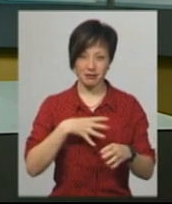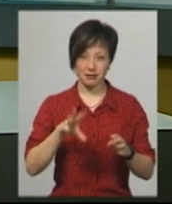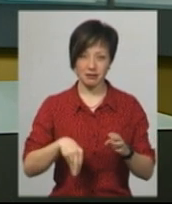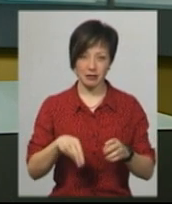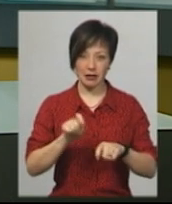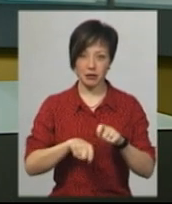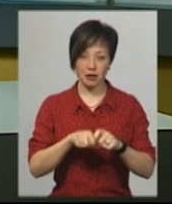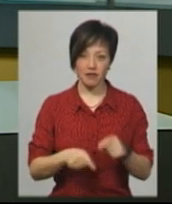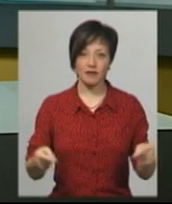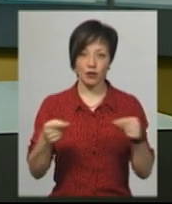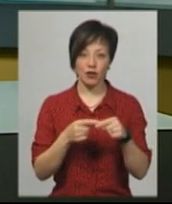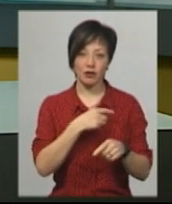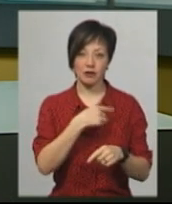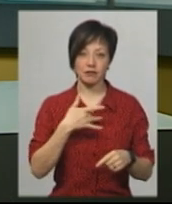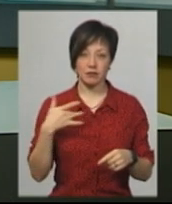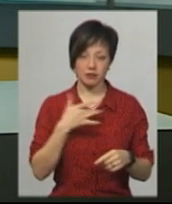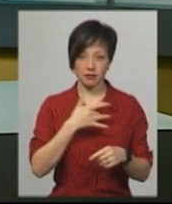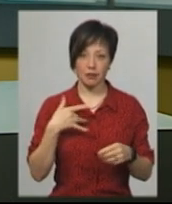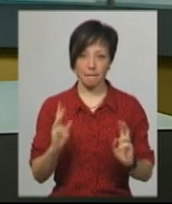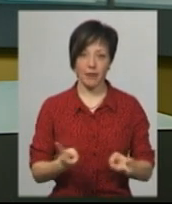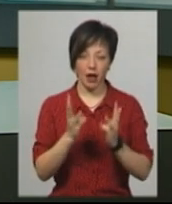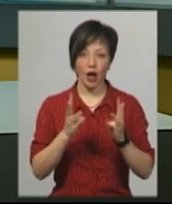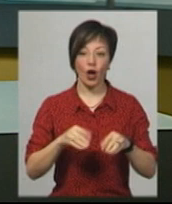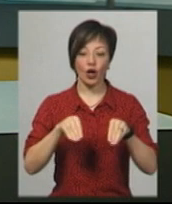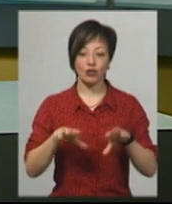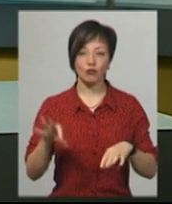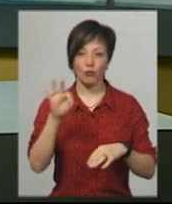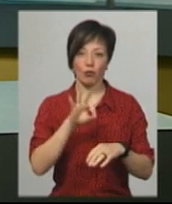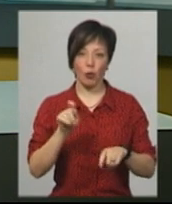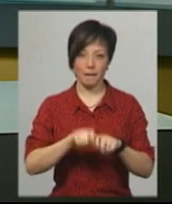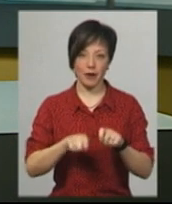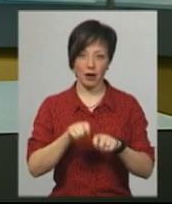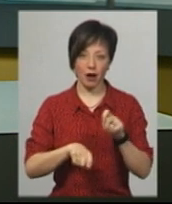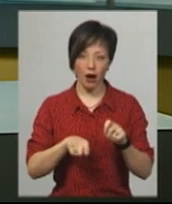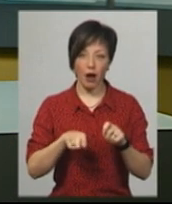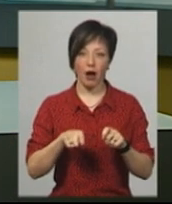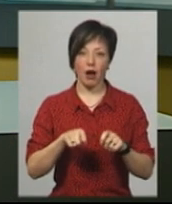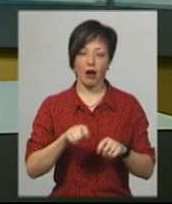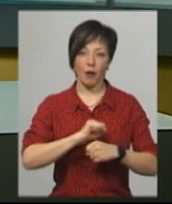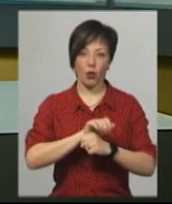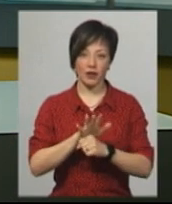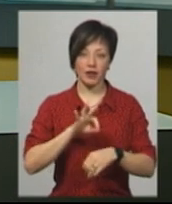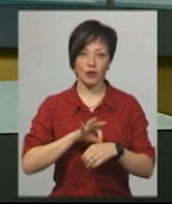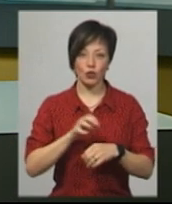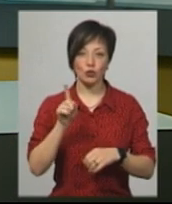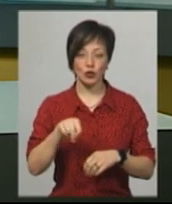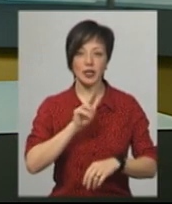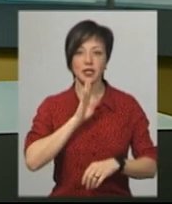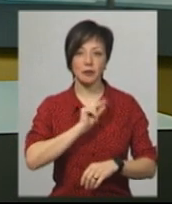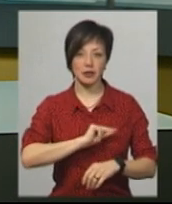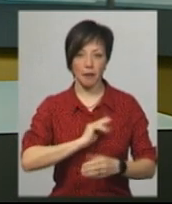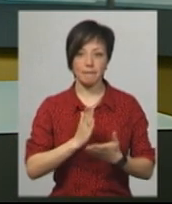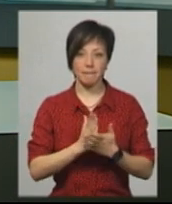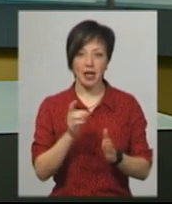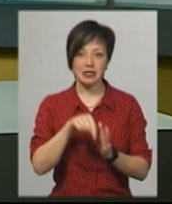у жінки була пневмонія. Рішення про проведення ПРЛ-дослідження на коронавірусну інфекцію було прийняти тому, що працівниця лікарні